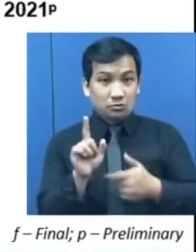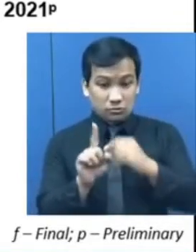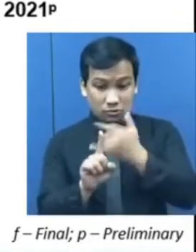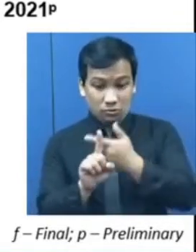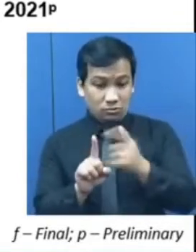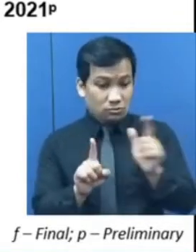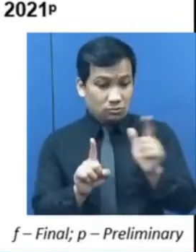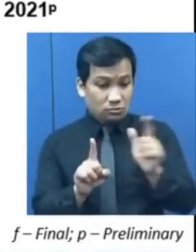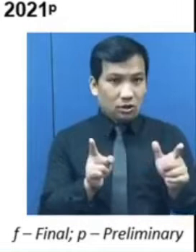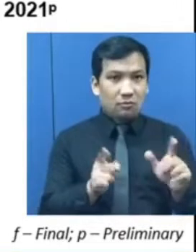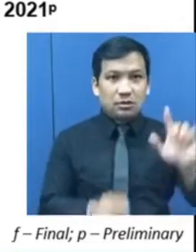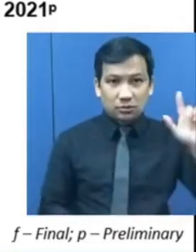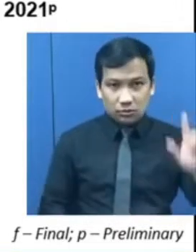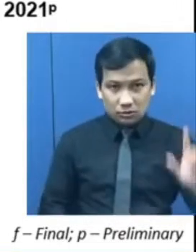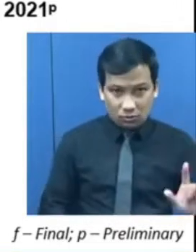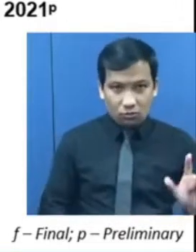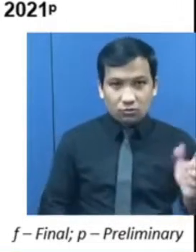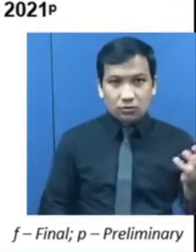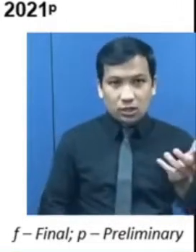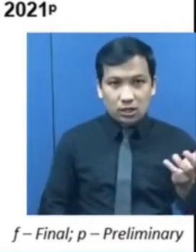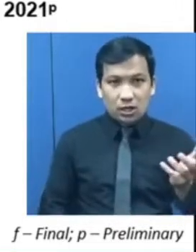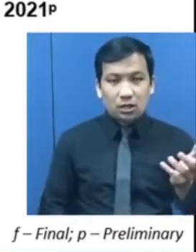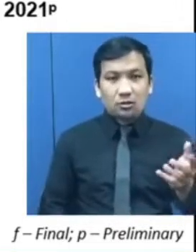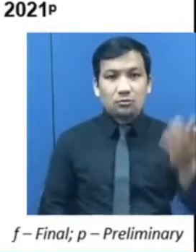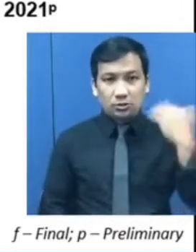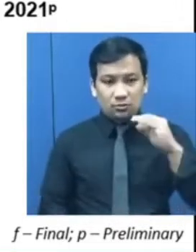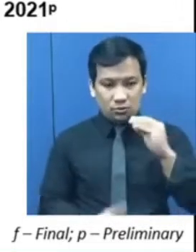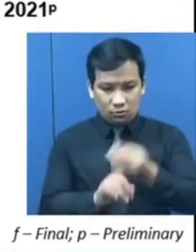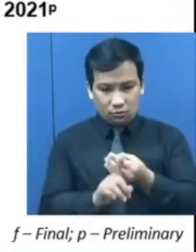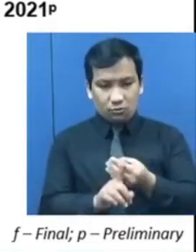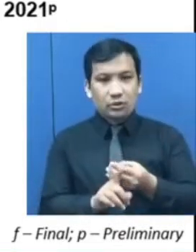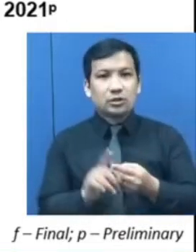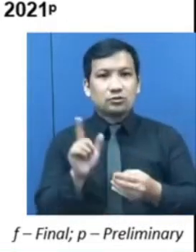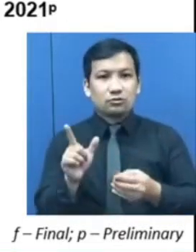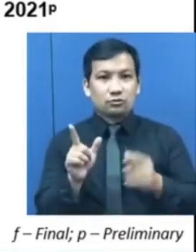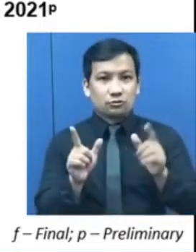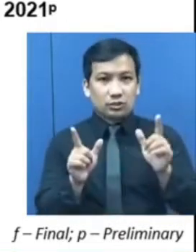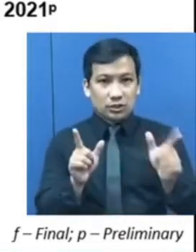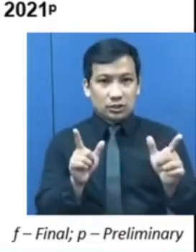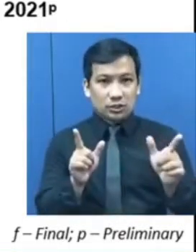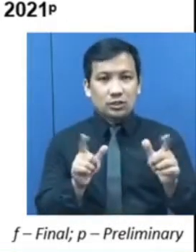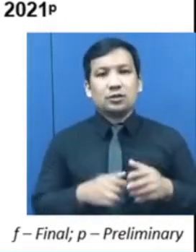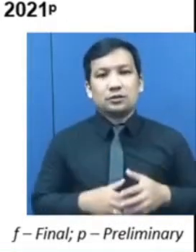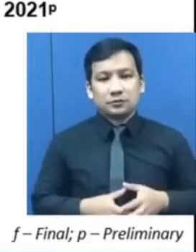ngunit mas mababa naman kumpara noong Oktubre 2020.